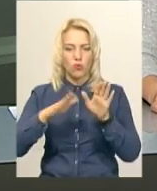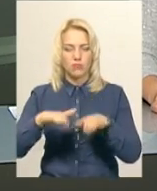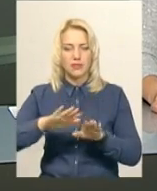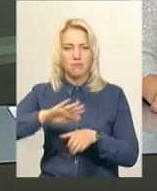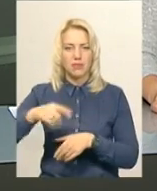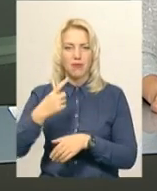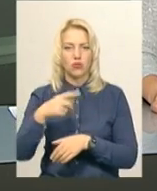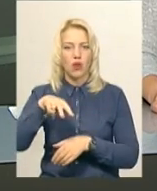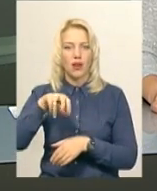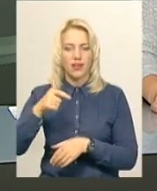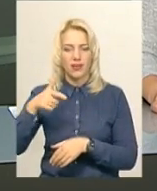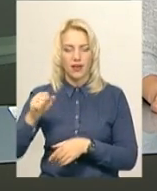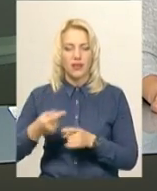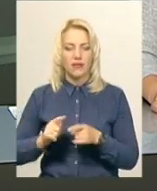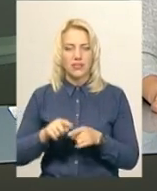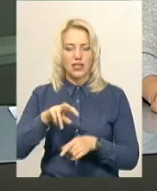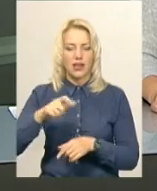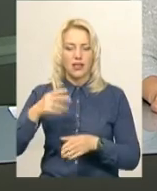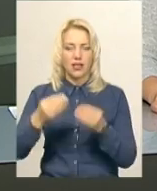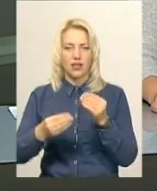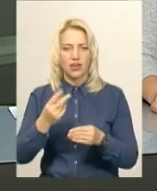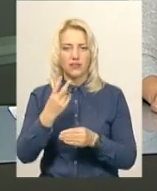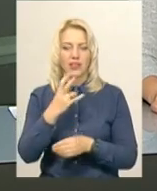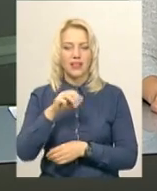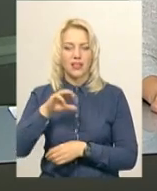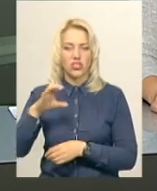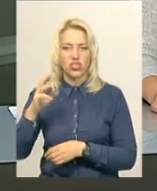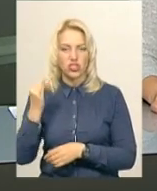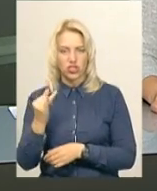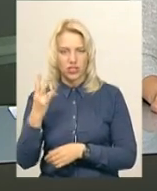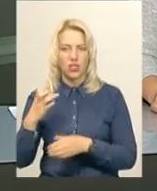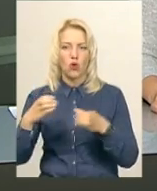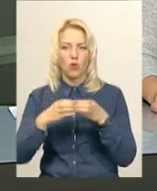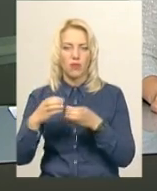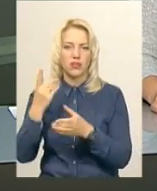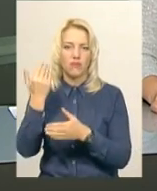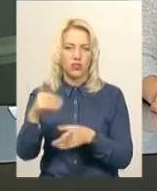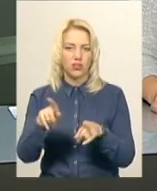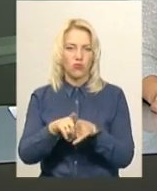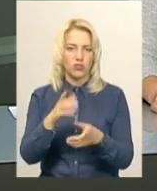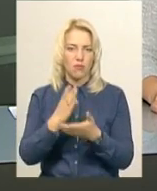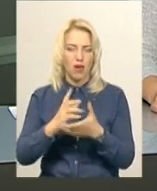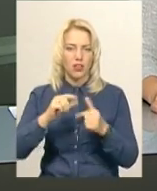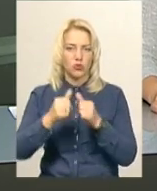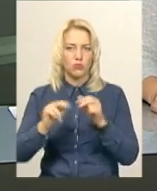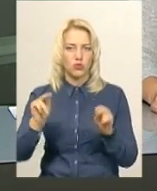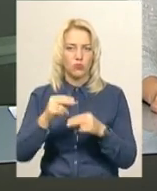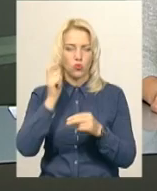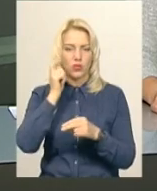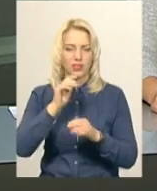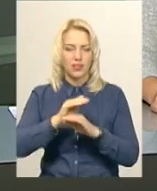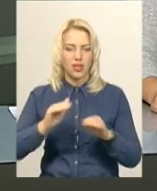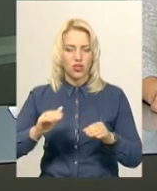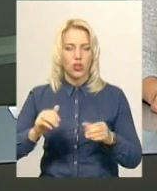У цій лісі грають і дві нетішинські команди «Еліта Буд». Вони теж мали черговий тур чемпіонату України дитячої футбольної ліги.